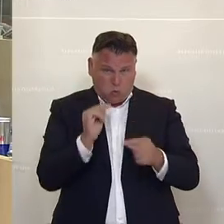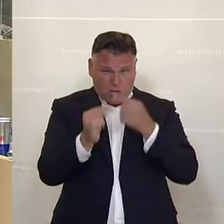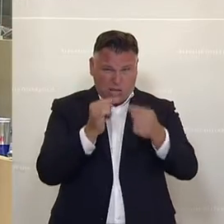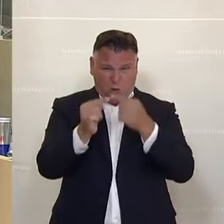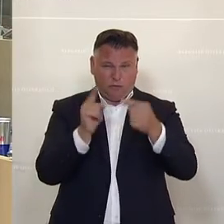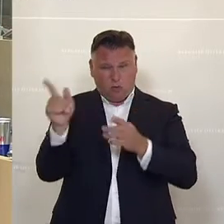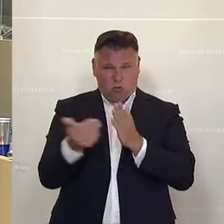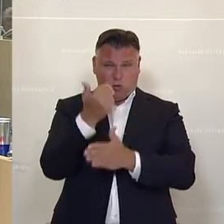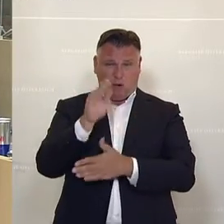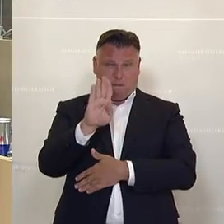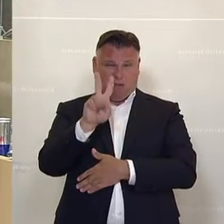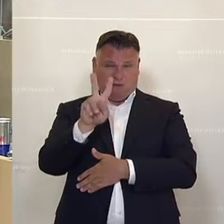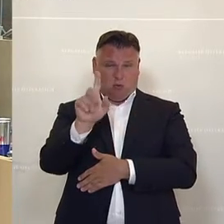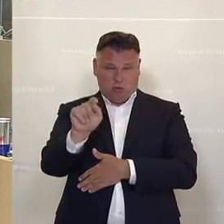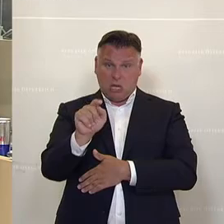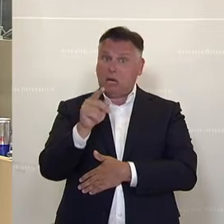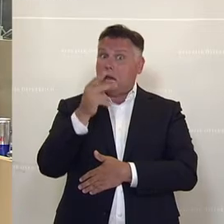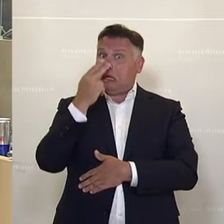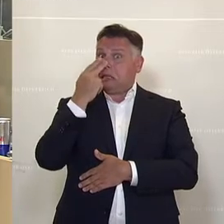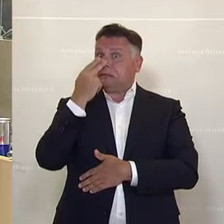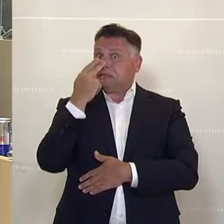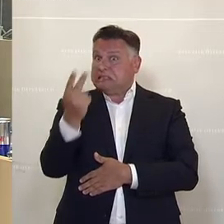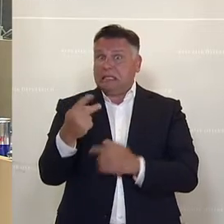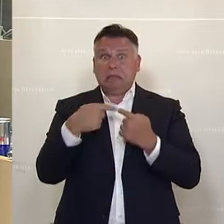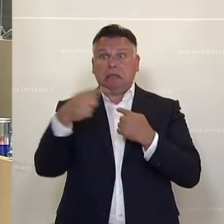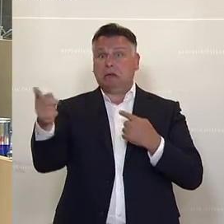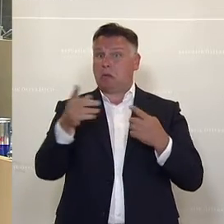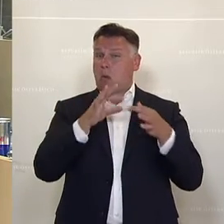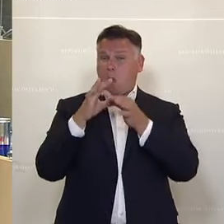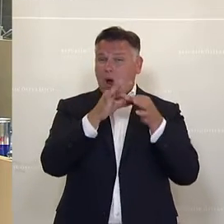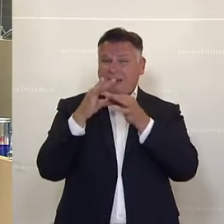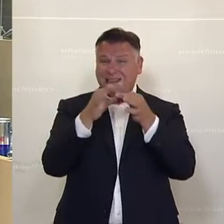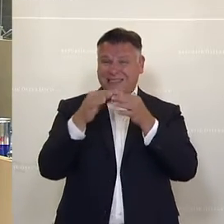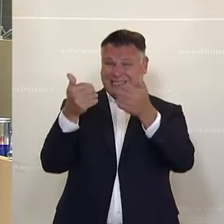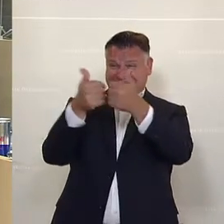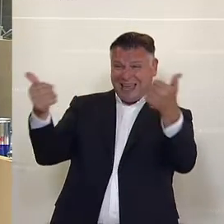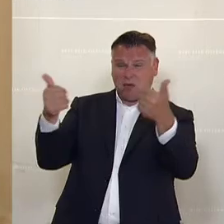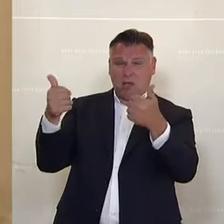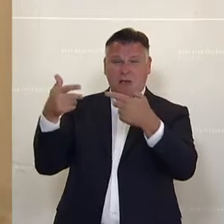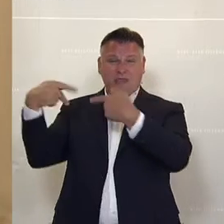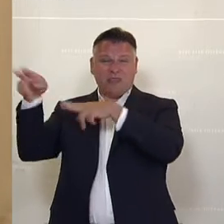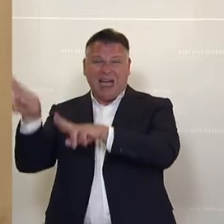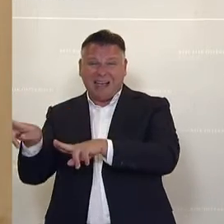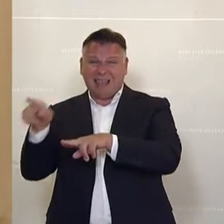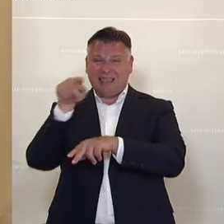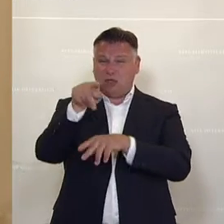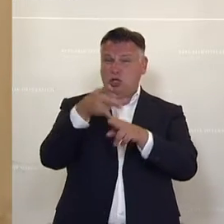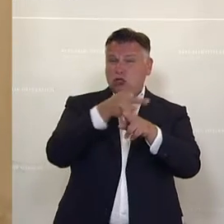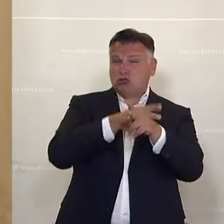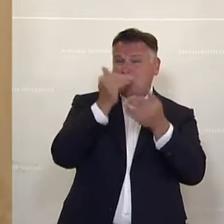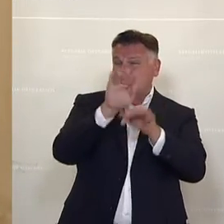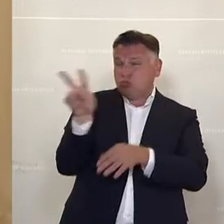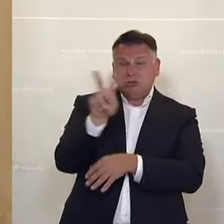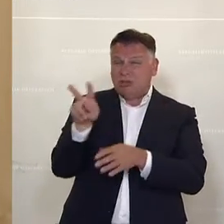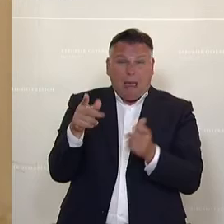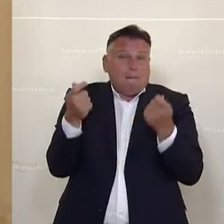mitarbeitet. Sollte sich herausstellen, dass die organisatorische Trennung von Nachrichtendienst und Staatsschutz nicht funktioniert,